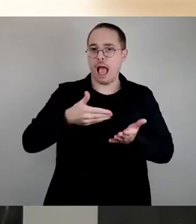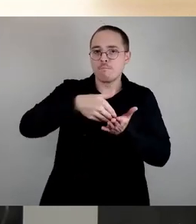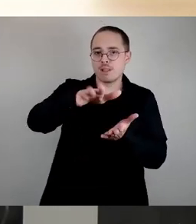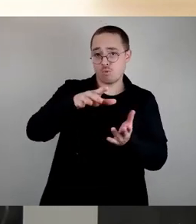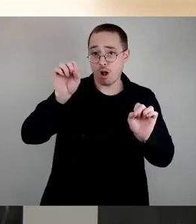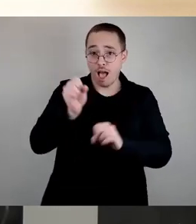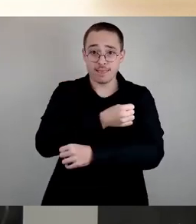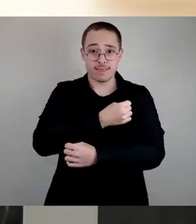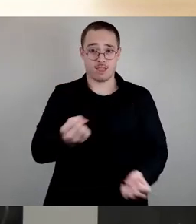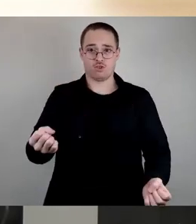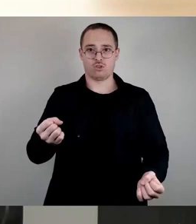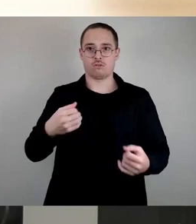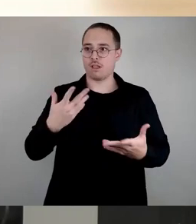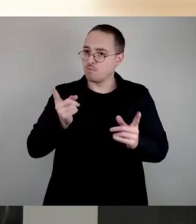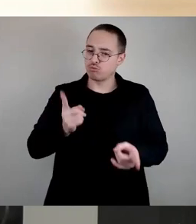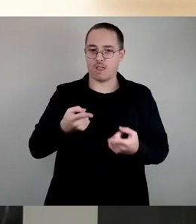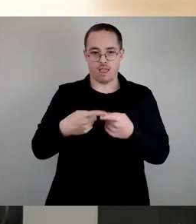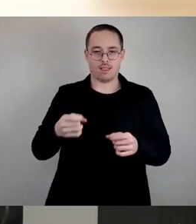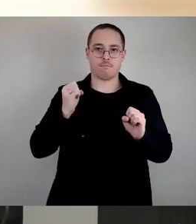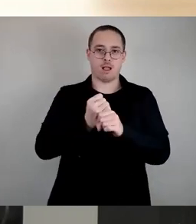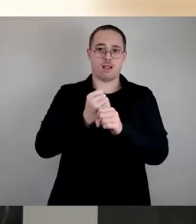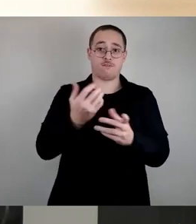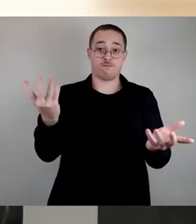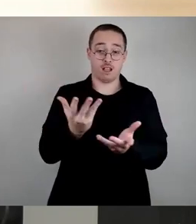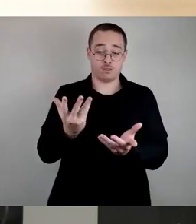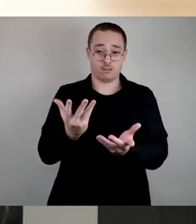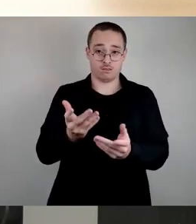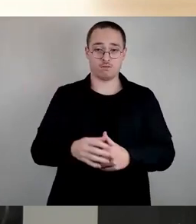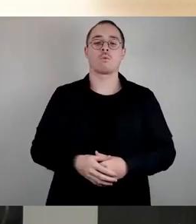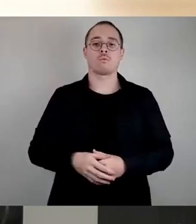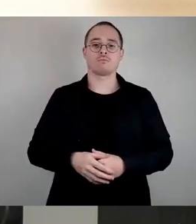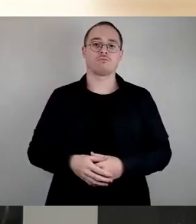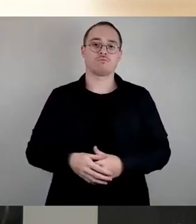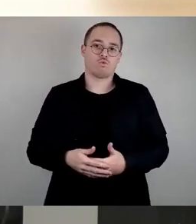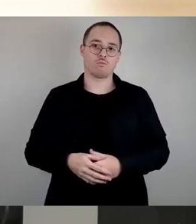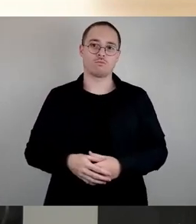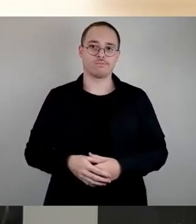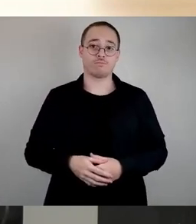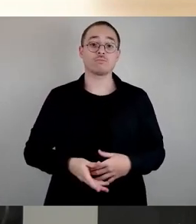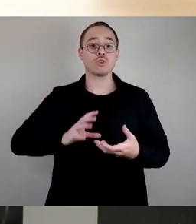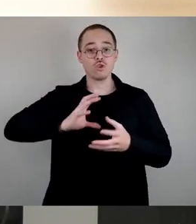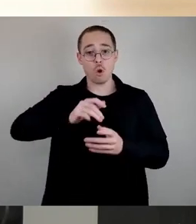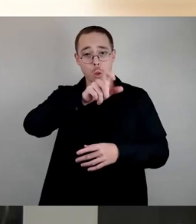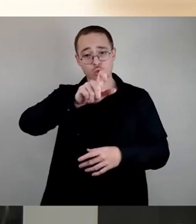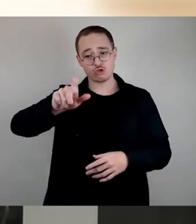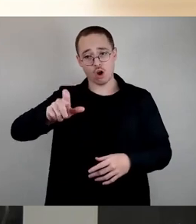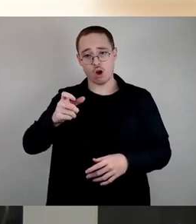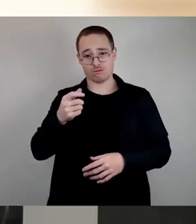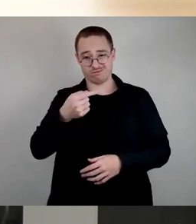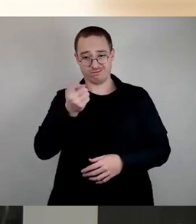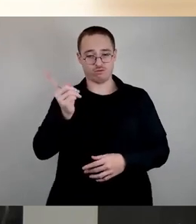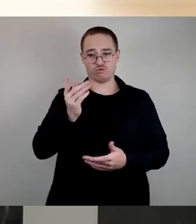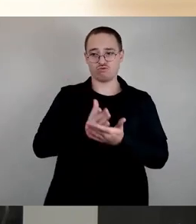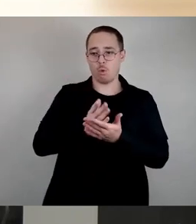seinen Anteil bringen. Die Klotscher, wo ich schon 71 Jahre lebe, haben im Norden der Landeshauptstadt immer schon ideale